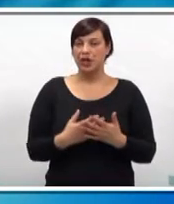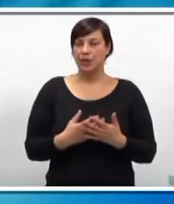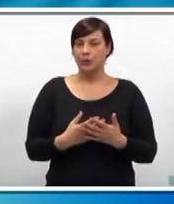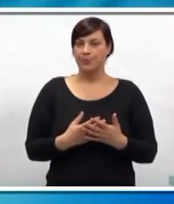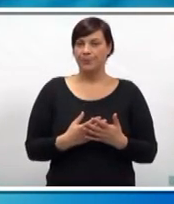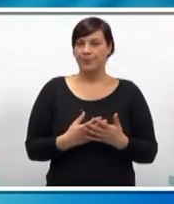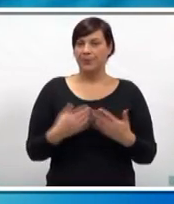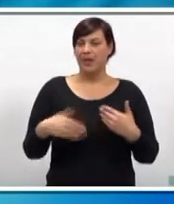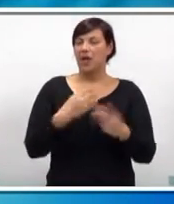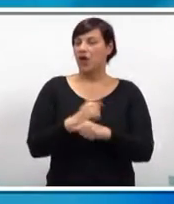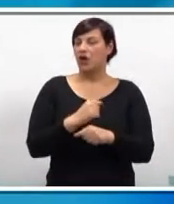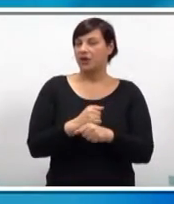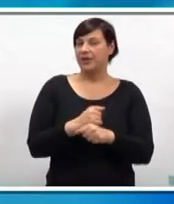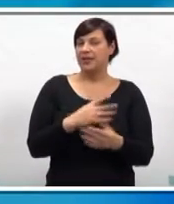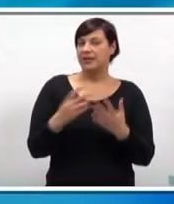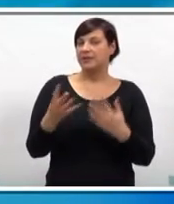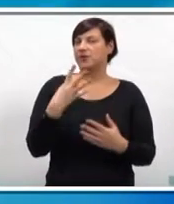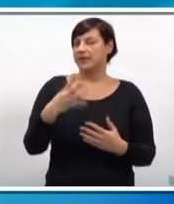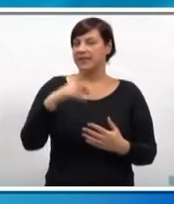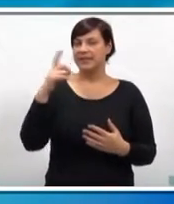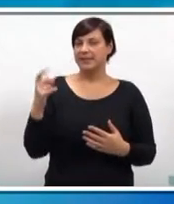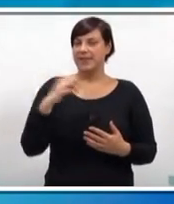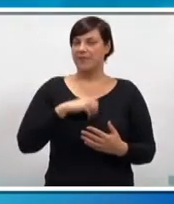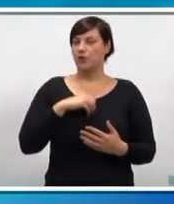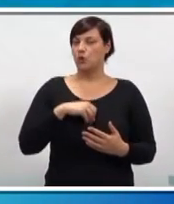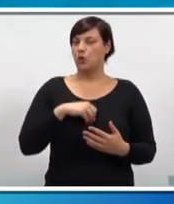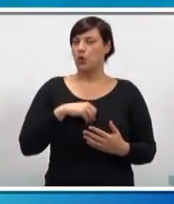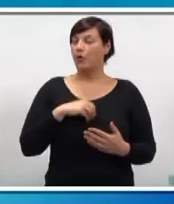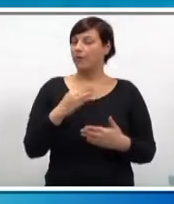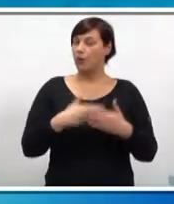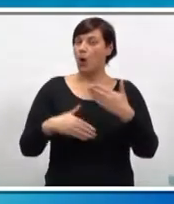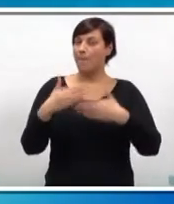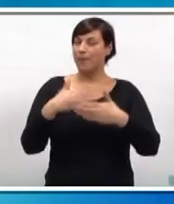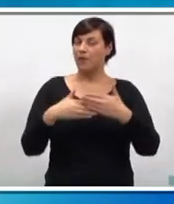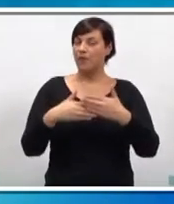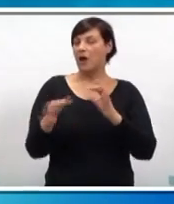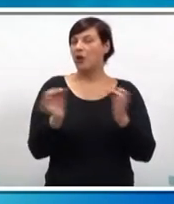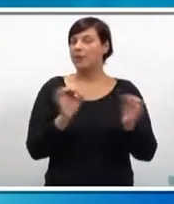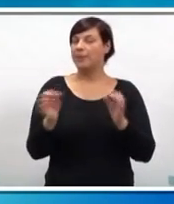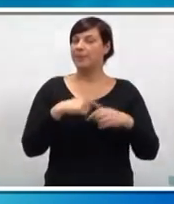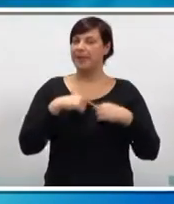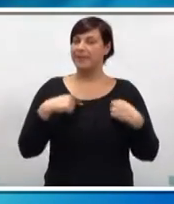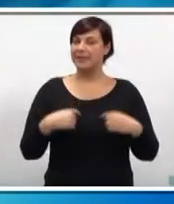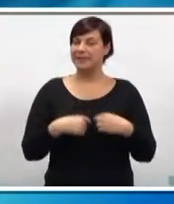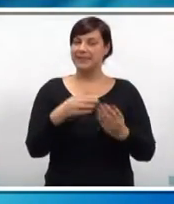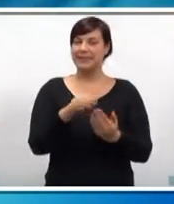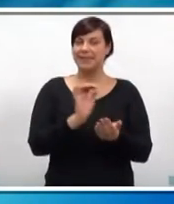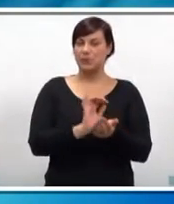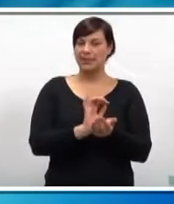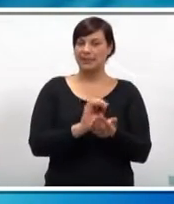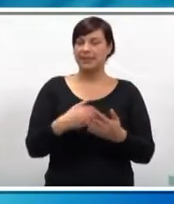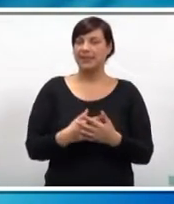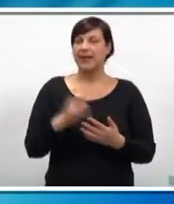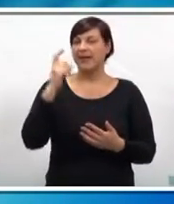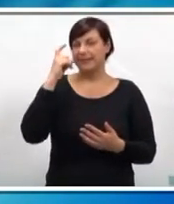pa odraditi svoju vrstnu četrdesetodnevnu duhovnu obnovu kako bi pripremili svoje srce za taj uskrs, ali